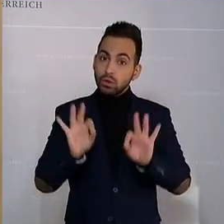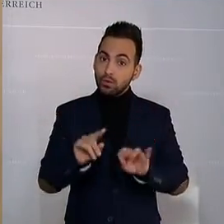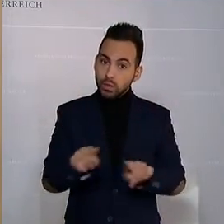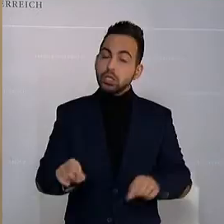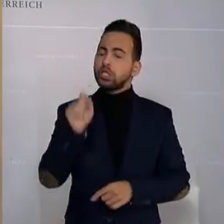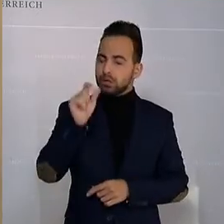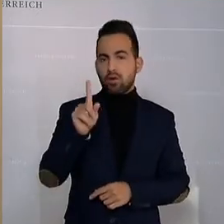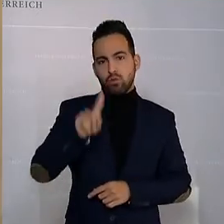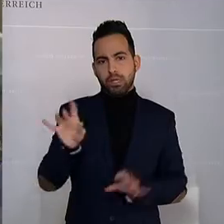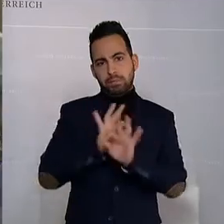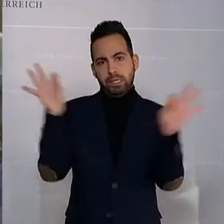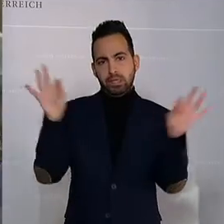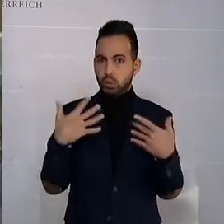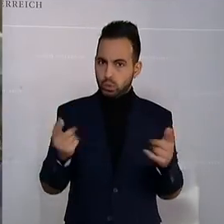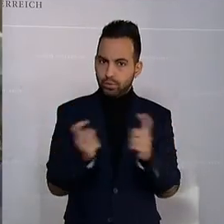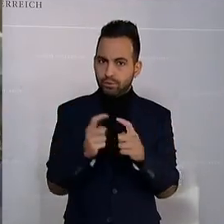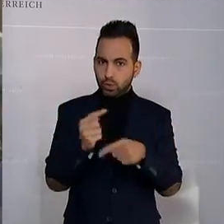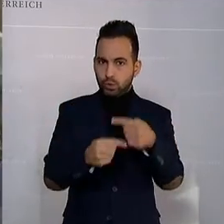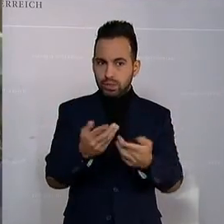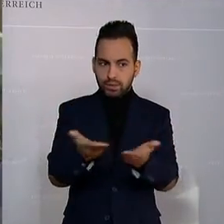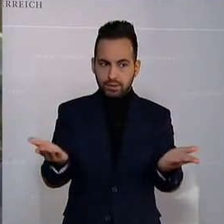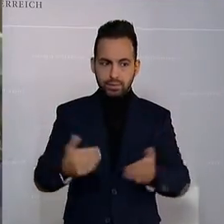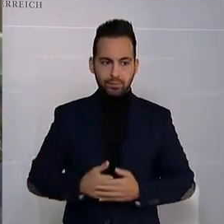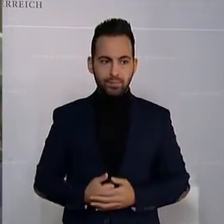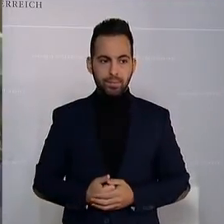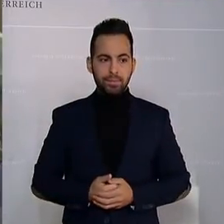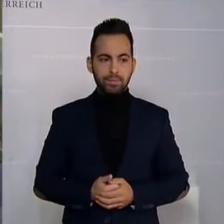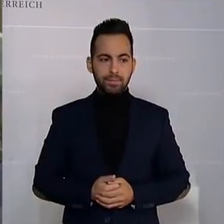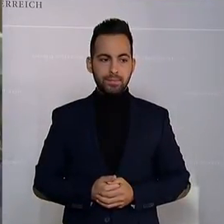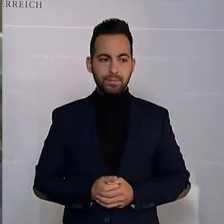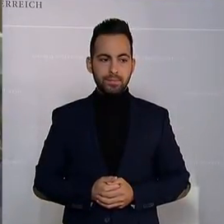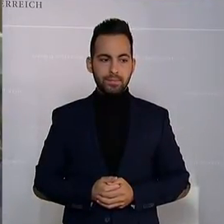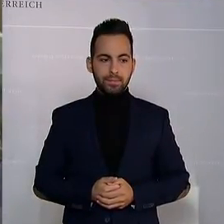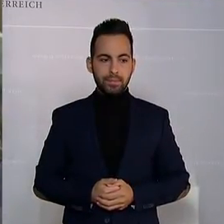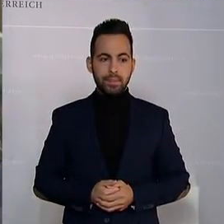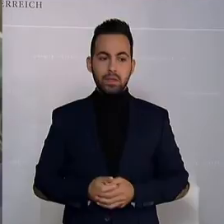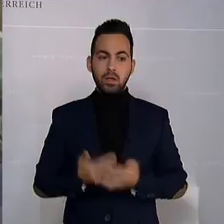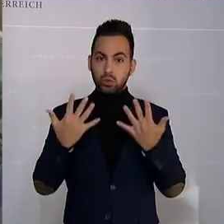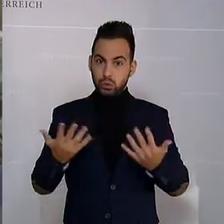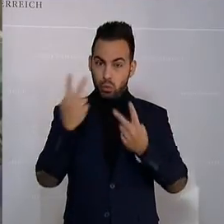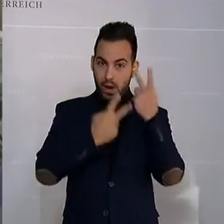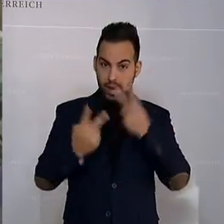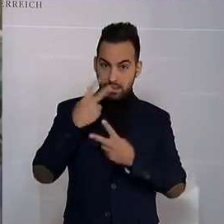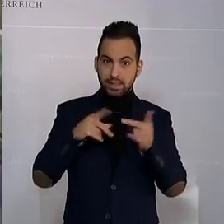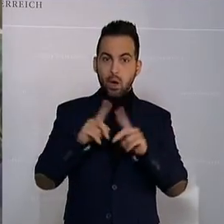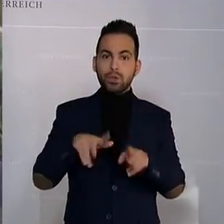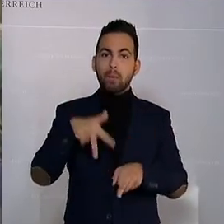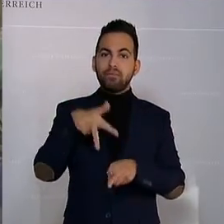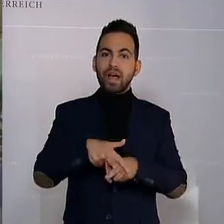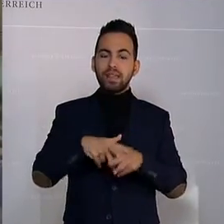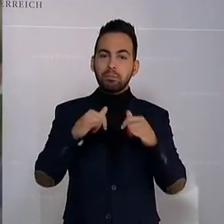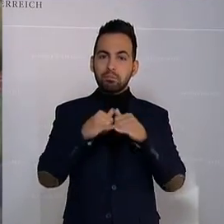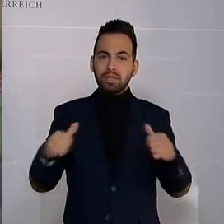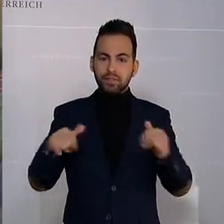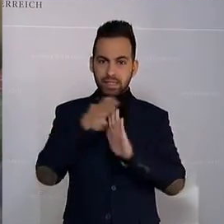zwölf Monate. So funktioniert das. Und einen ähnlichen Murks haben die Grünen ins Pfandbriefgesetz hinein